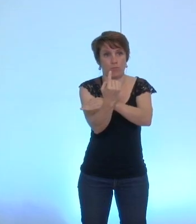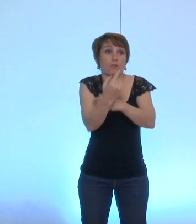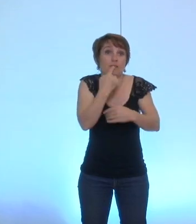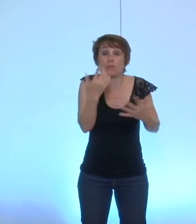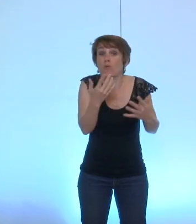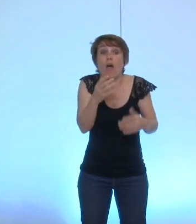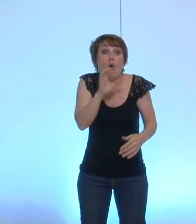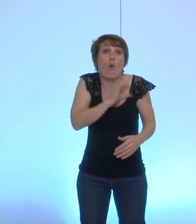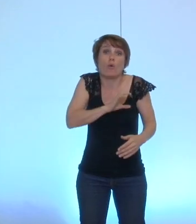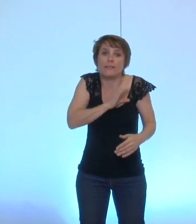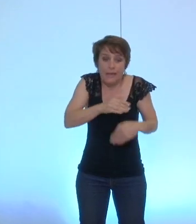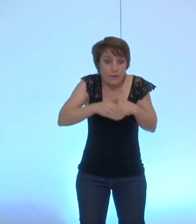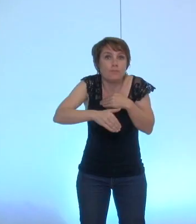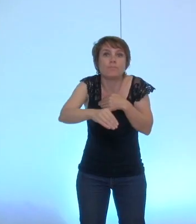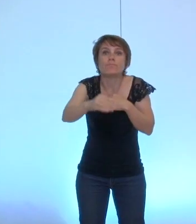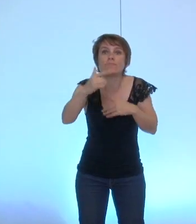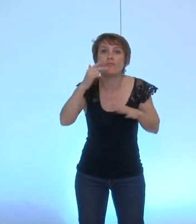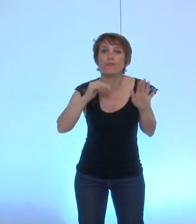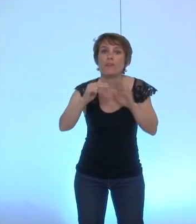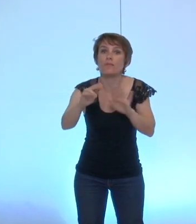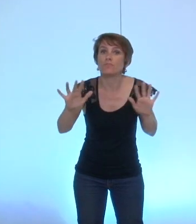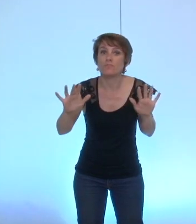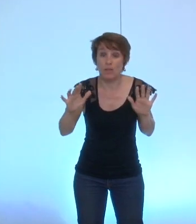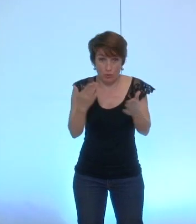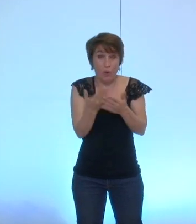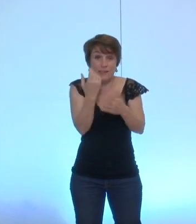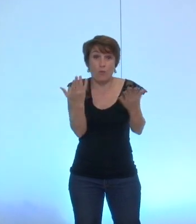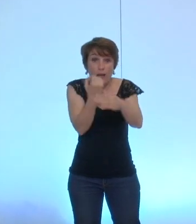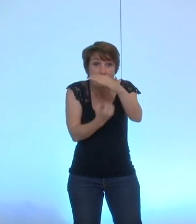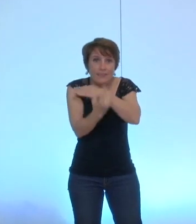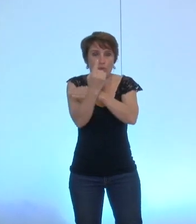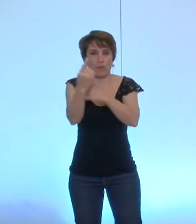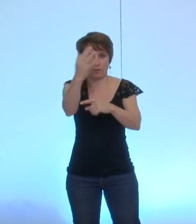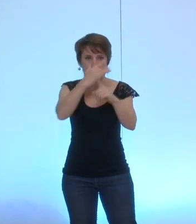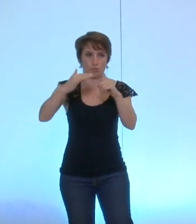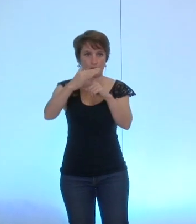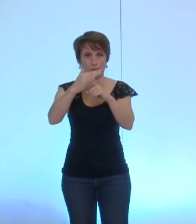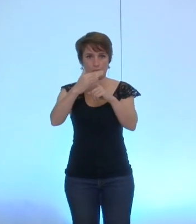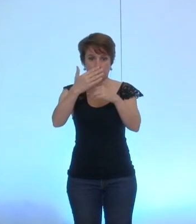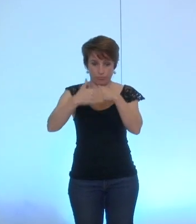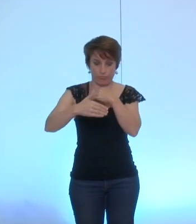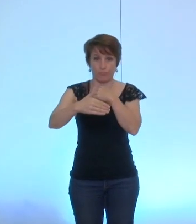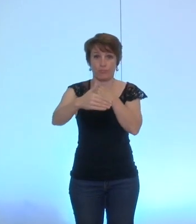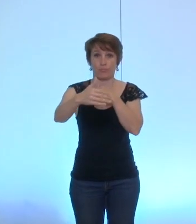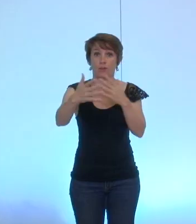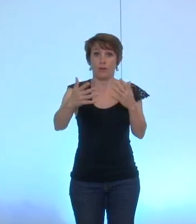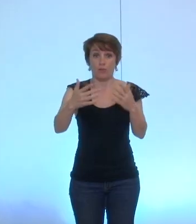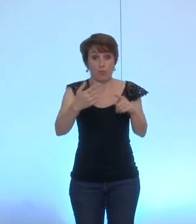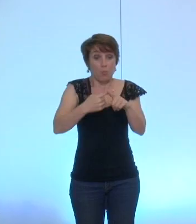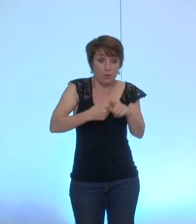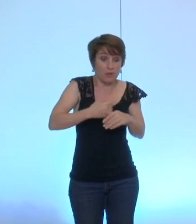et qu'effectivement nous sommes là dans une innovation sociale et qu'il conviendra chemin faisant de trouver